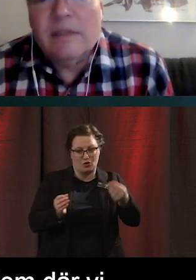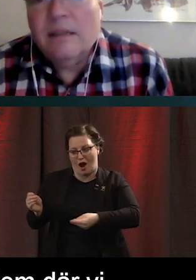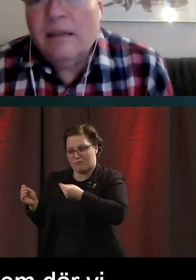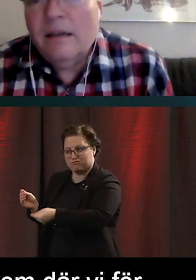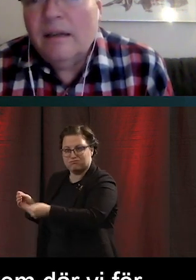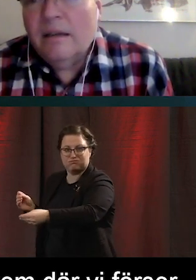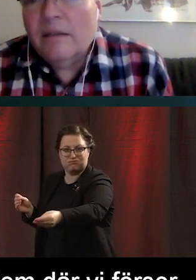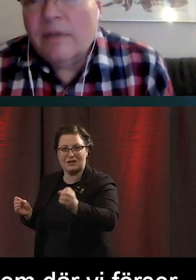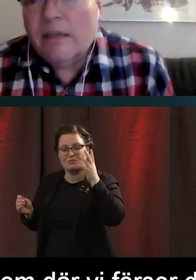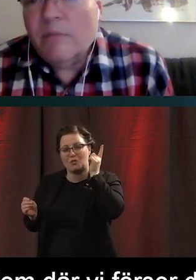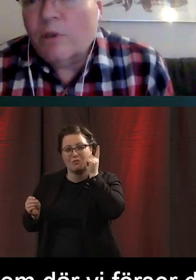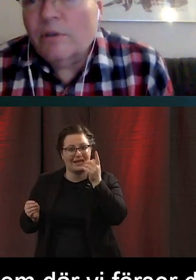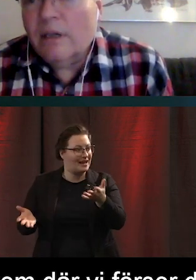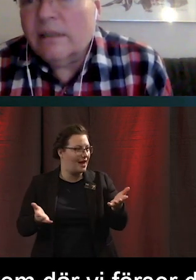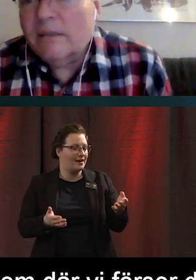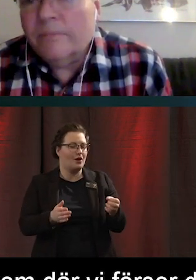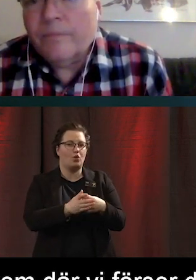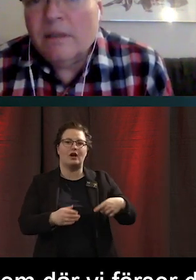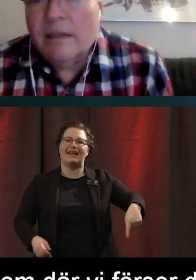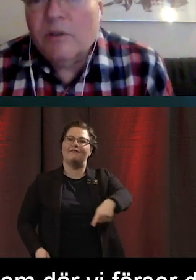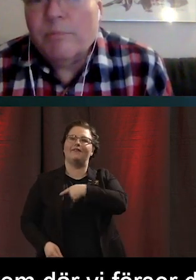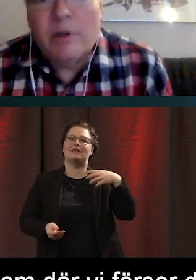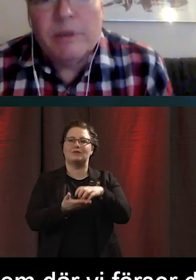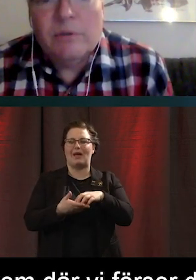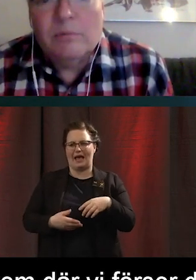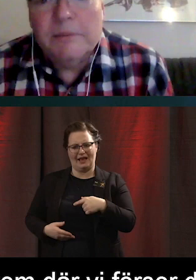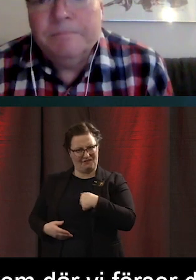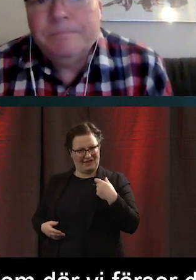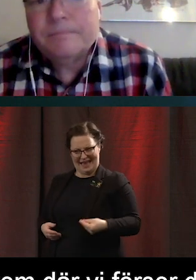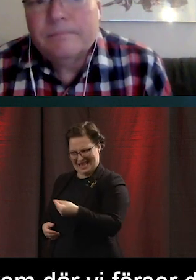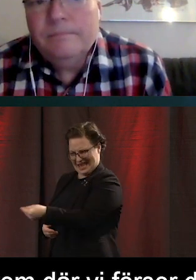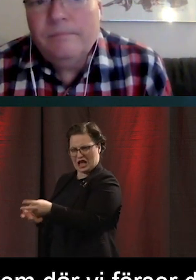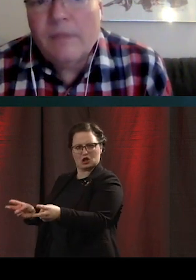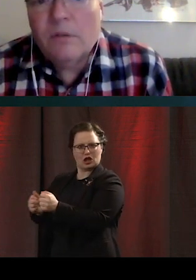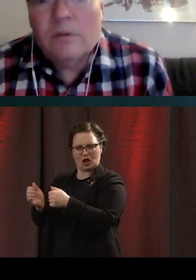inte att vi kan ge bort sådana till den typen av personer.